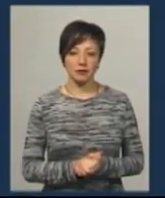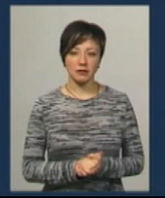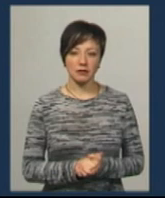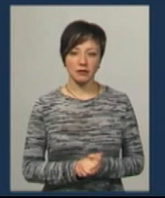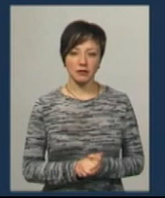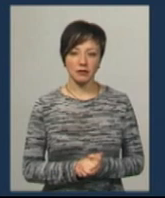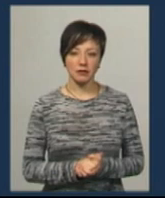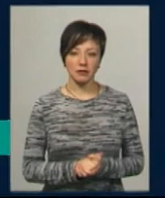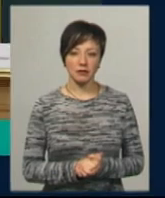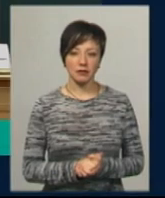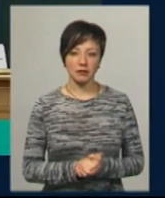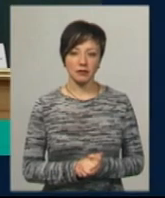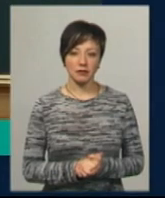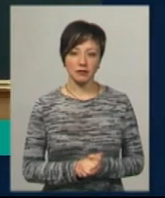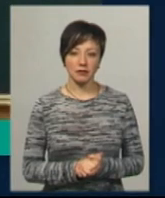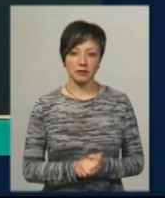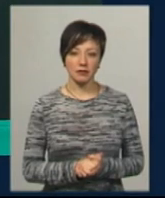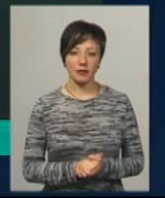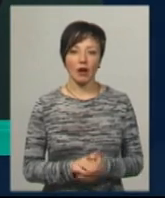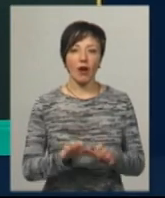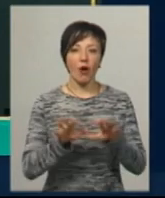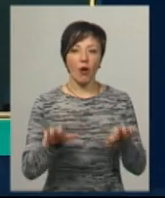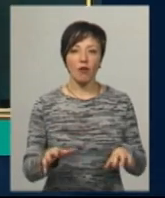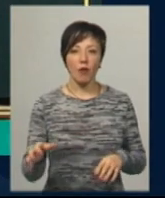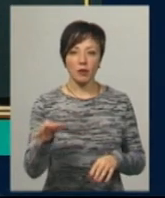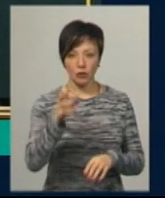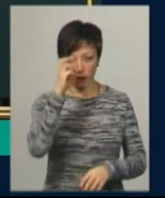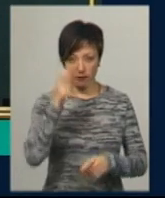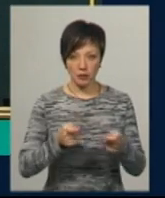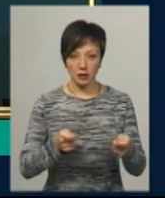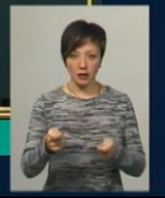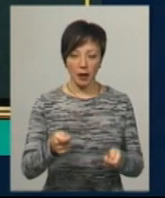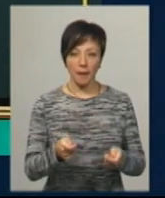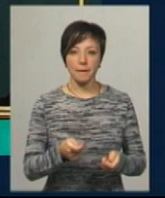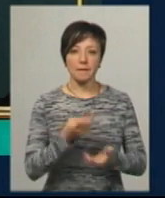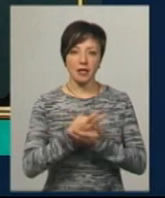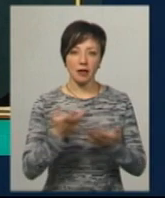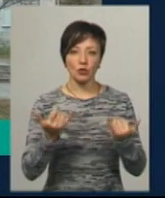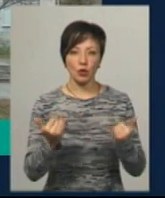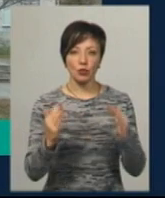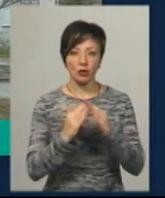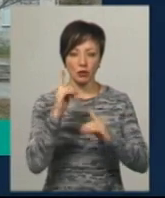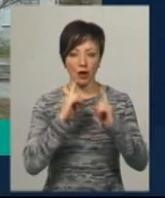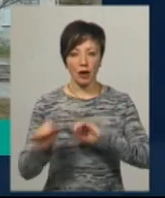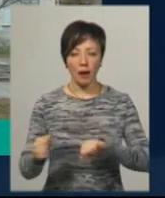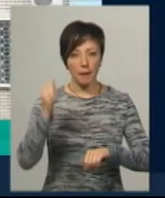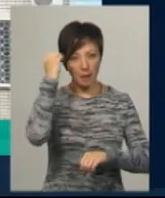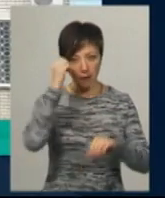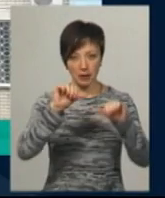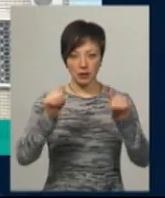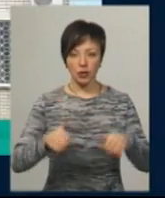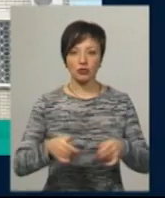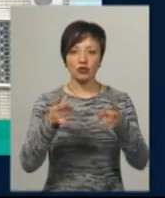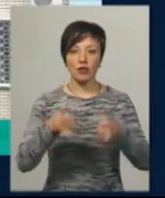Музика Голову обласної державної адміністрації представили сьогодні в будинку Рад. Пам'ятний знак жертвам